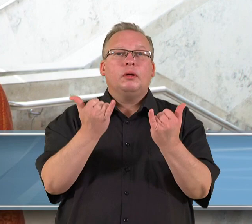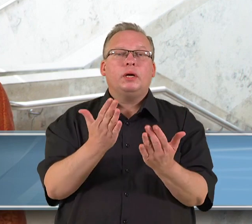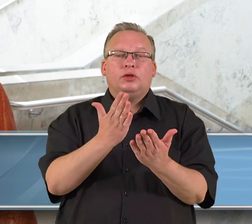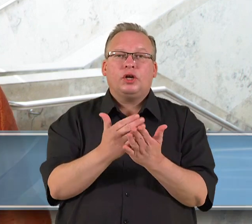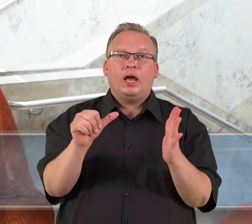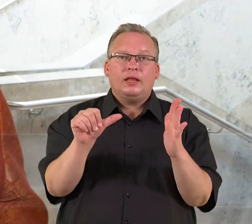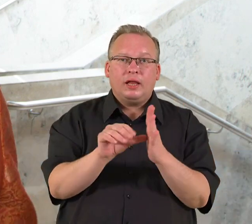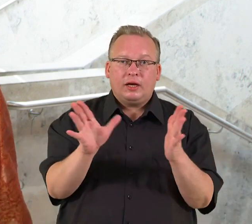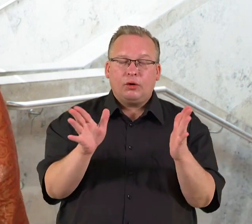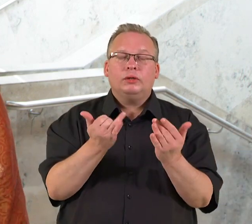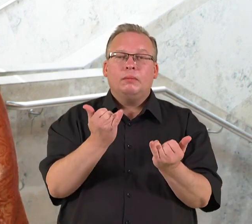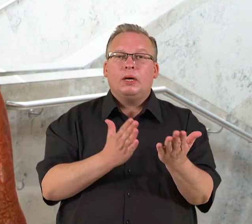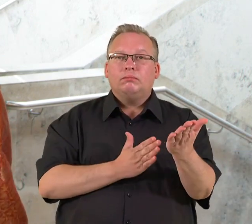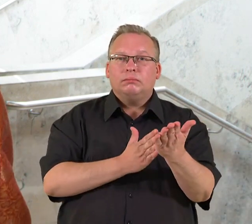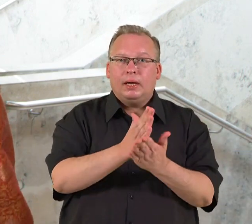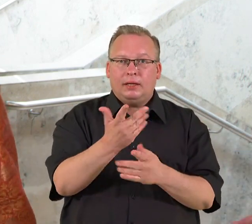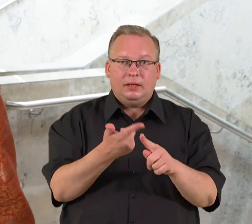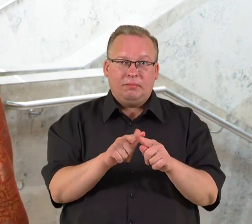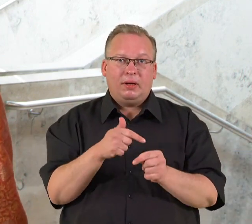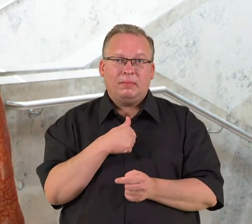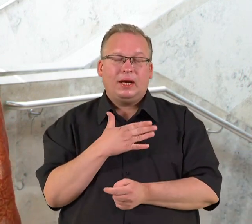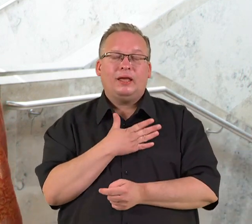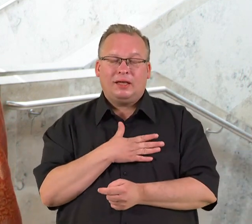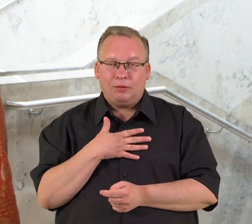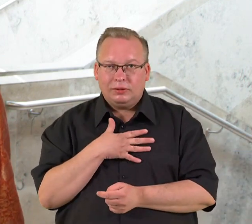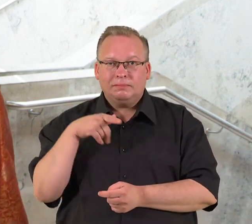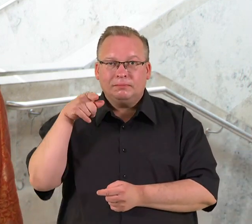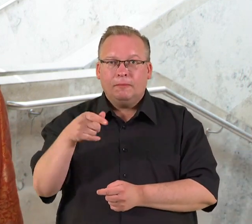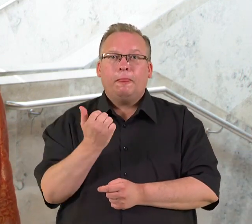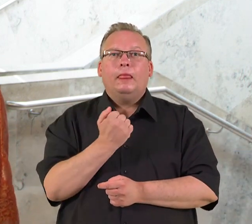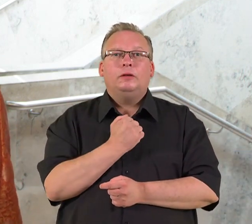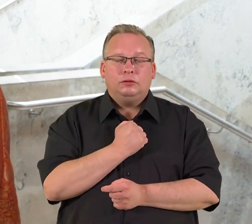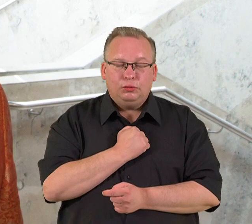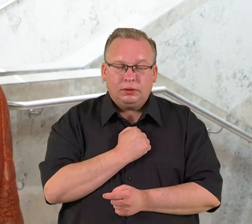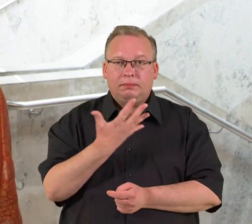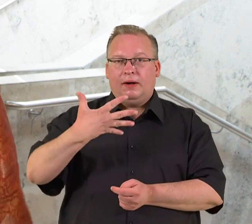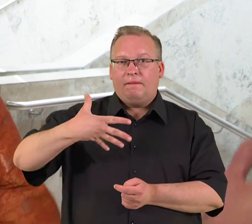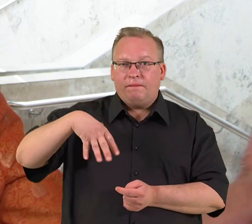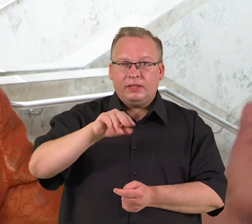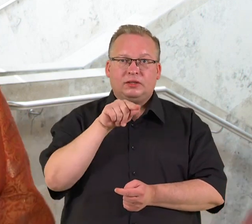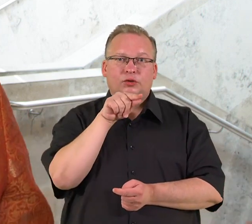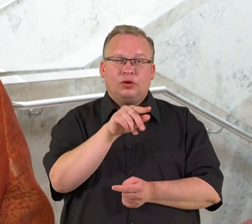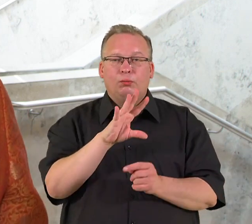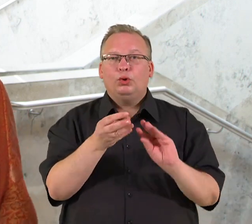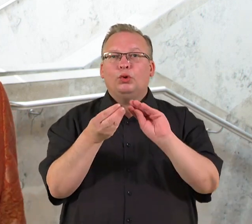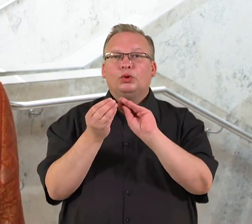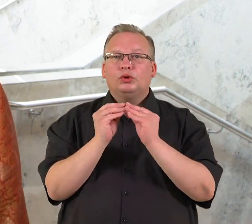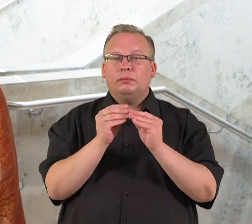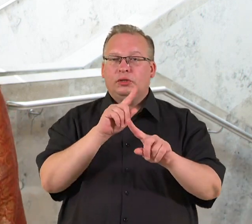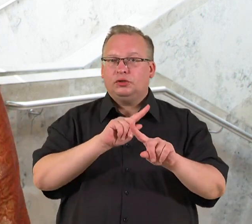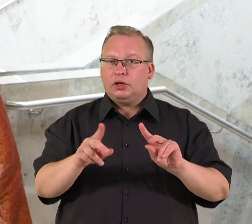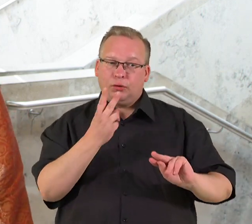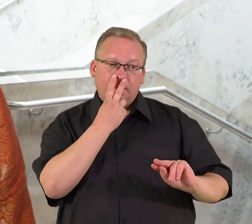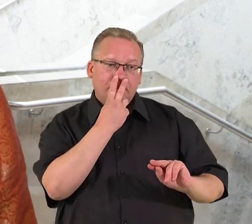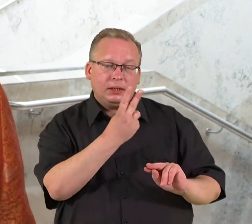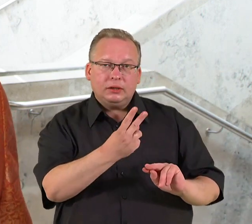energetikos proveržio paketas, tai kuris mane labai jaudina irgi. Tai irgi mes turėtume į visą šitą būtų susitarimas, iš karto atsižvelgtume